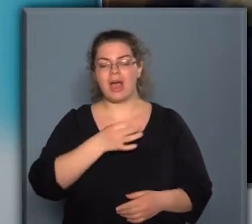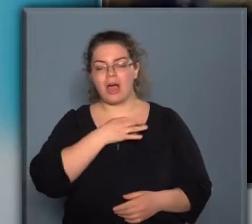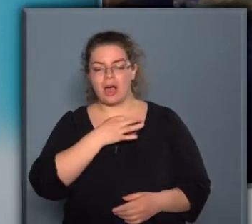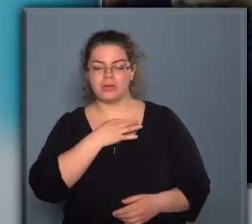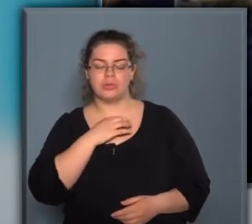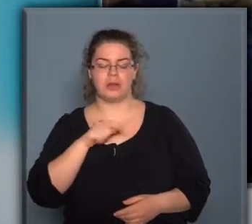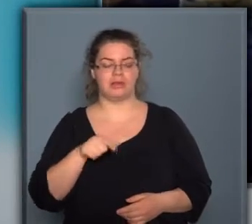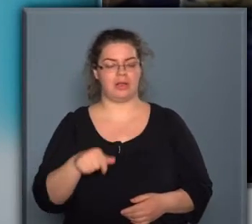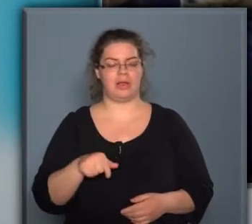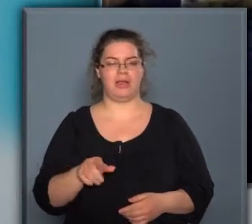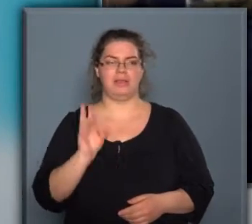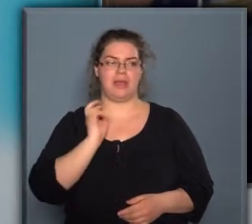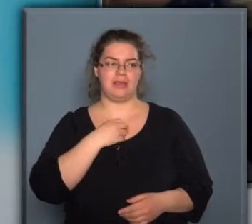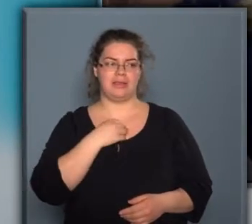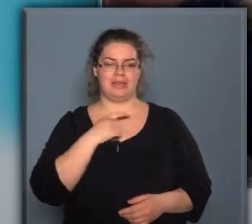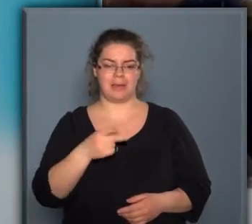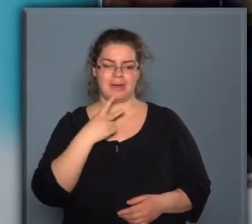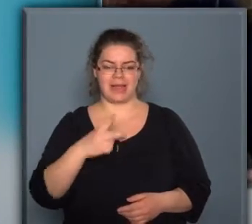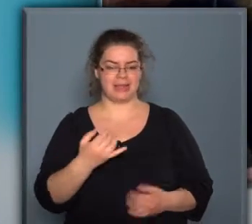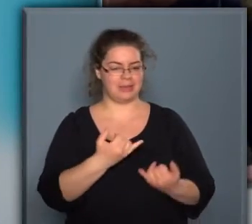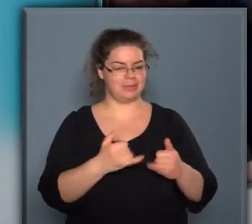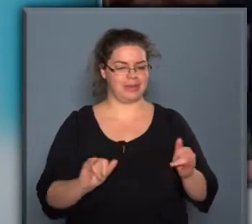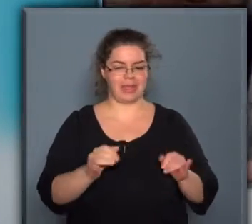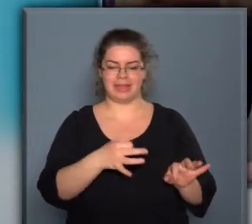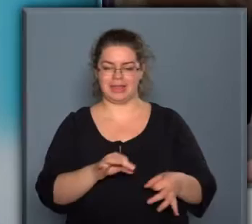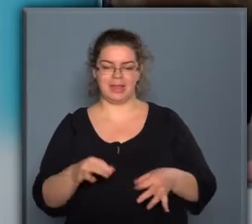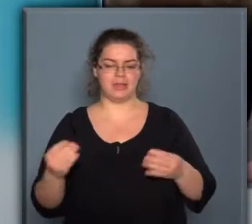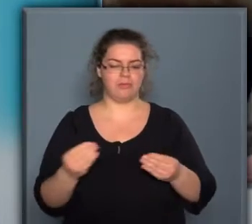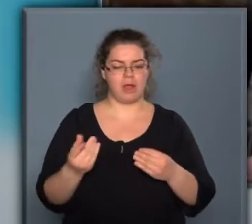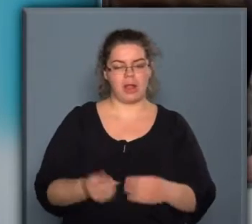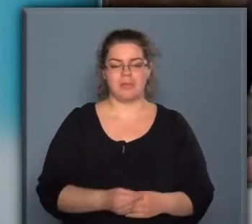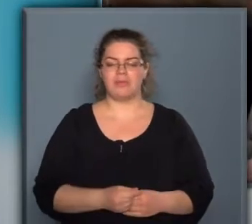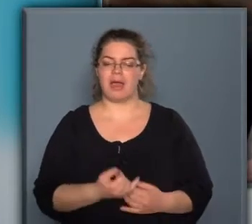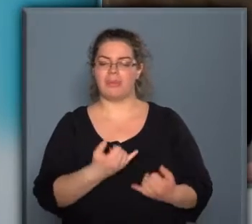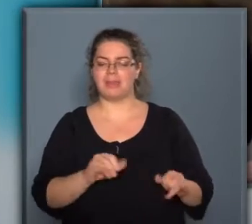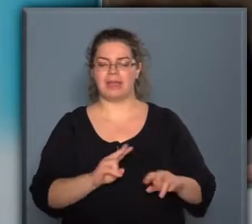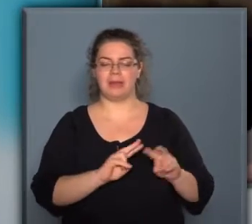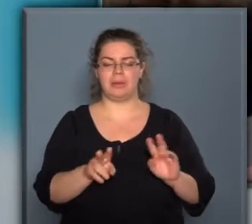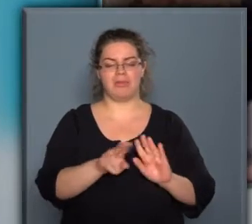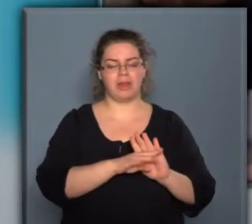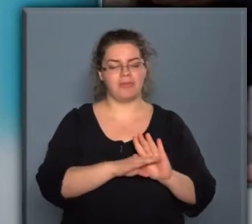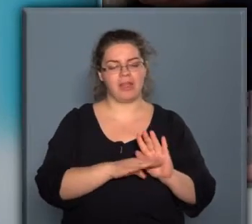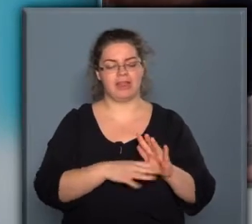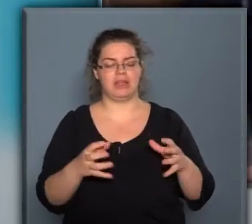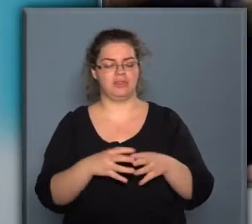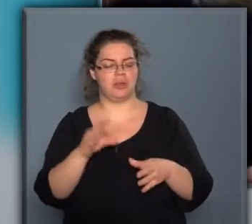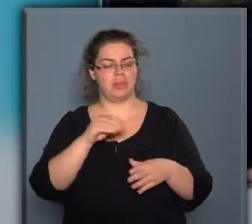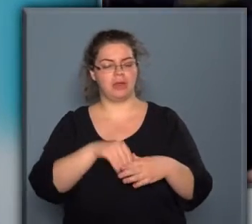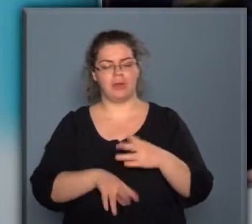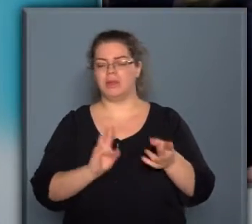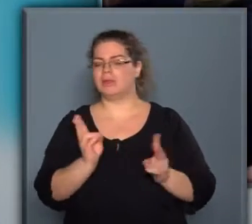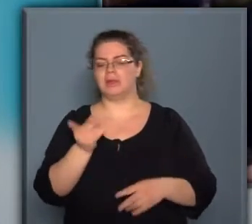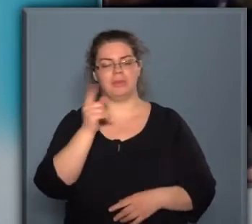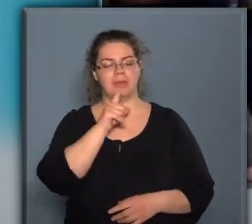hangulata az azt hiszem, hogy látszik, mindenki készül valamivel, mindenkinek megvan a feladata a csapatban, ki mit